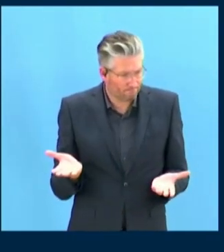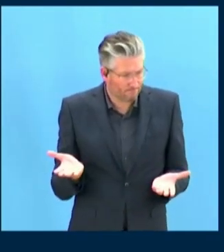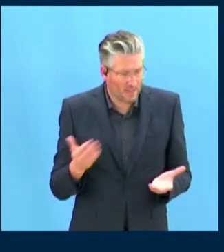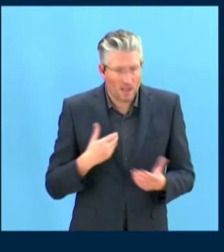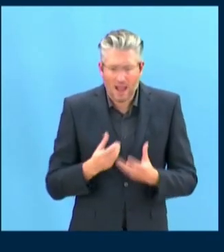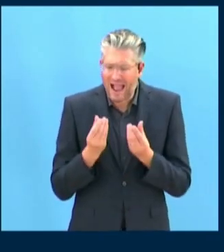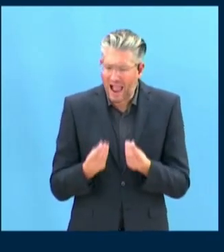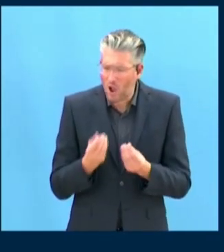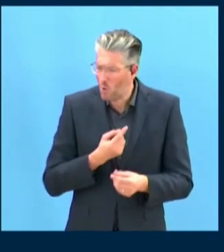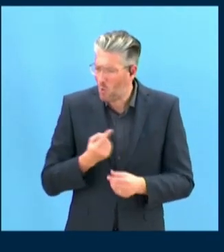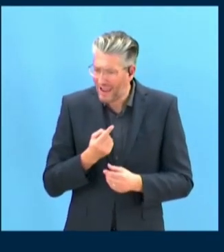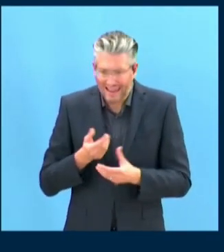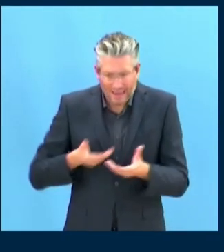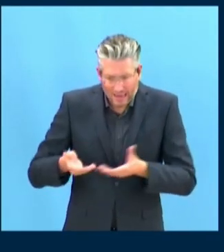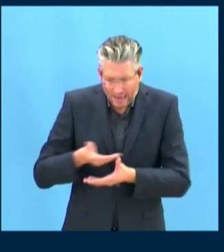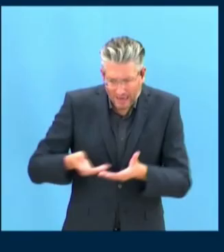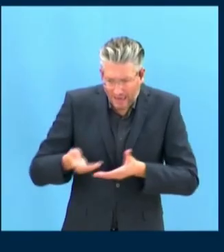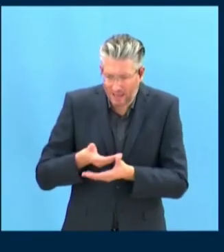Благодарю за внимание.